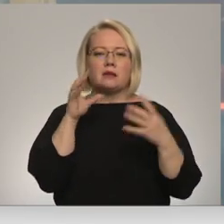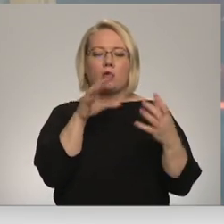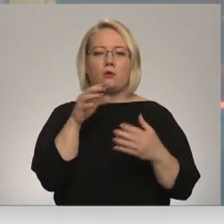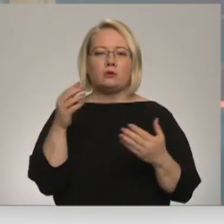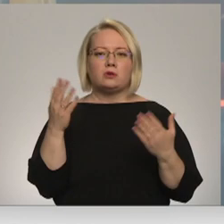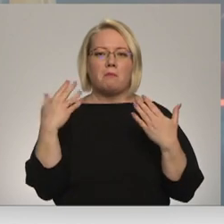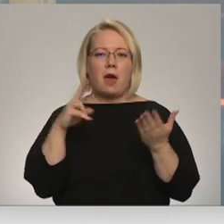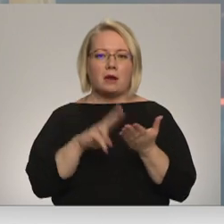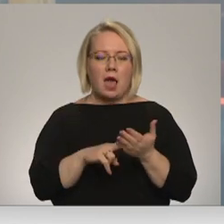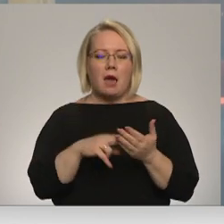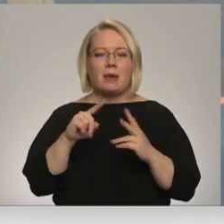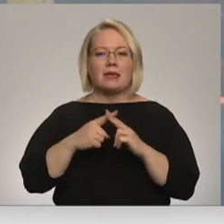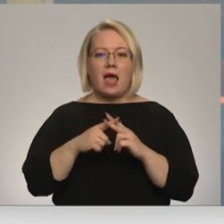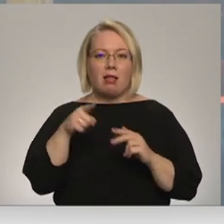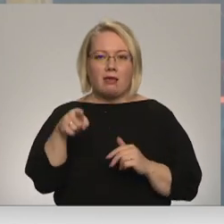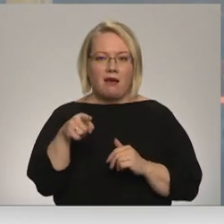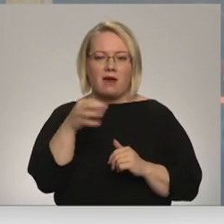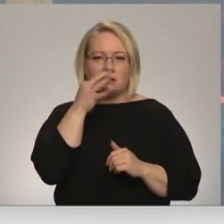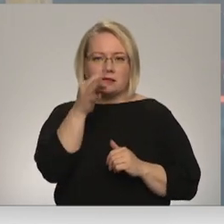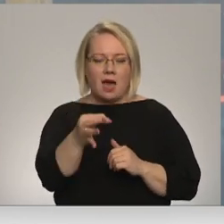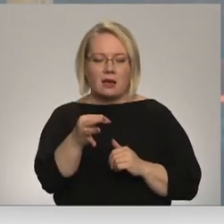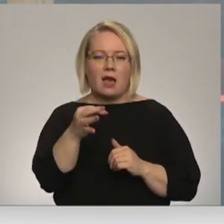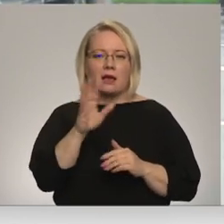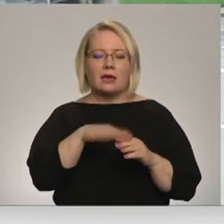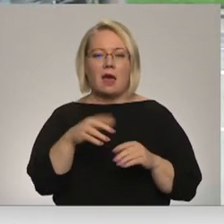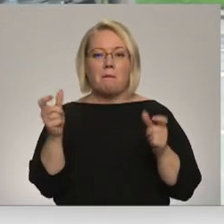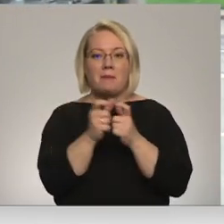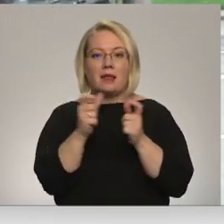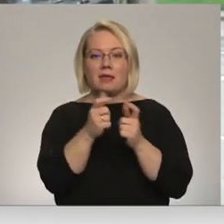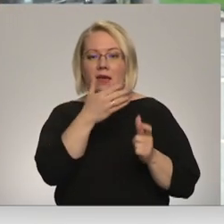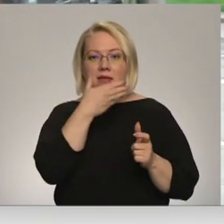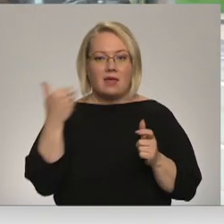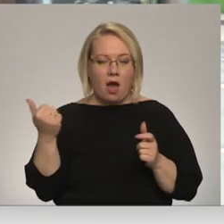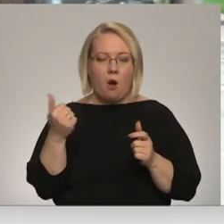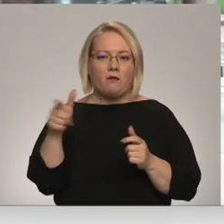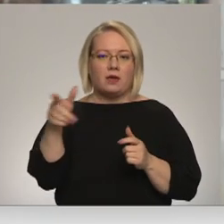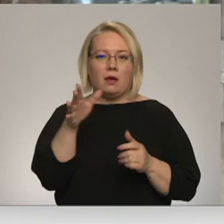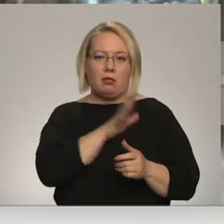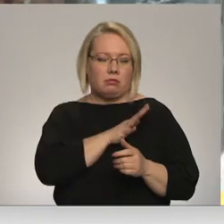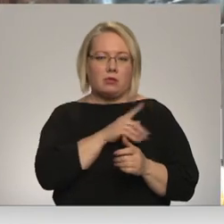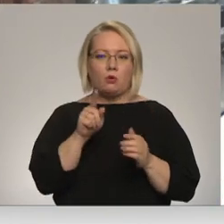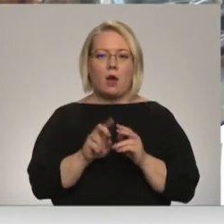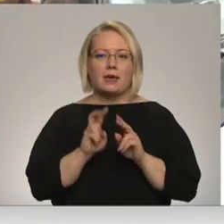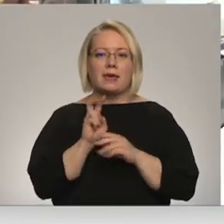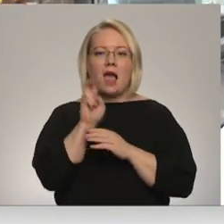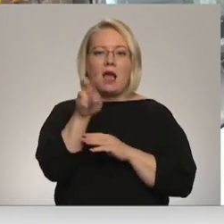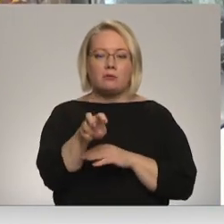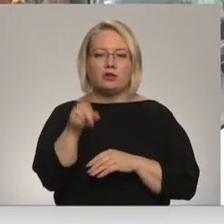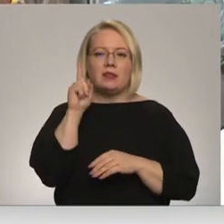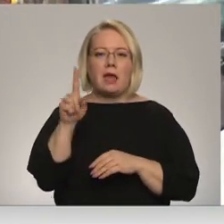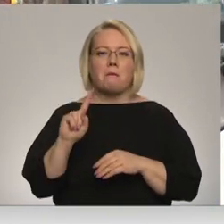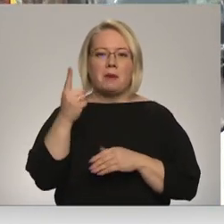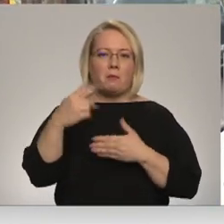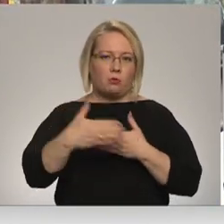autobusu parkā saka, ka bez biļetnieka transportā nevar iekļūt, ja iekāpšana noteikti tikai par priekšējām durvīm. Pārkāpuma skaits esot miecīgs.